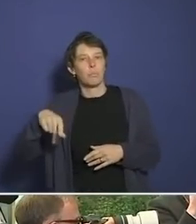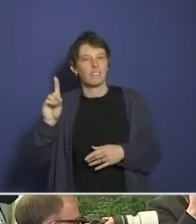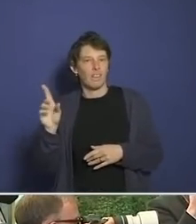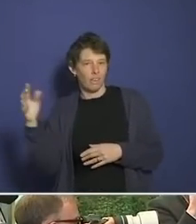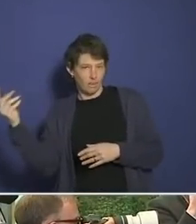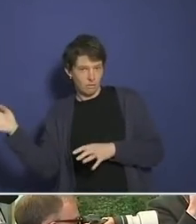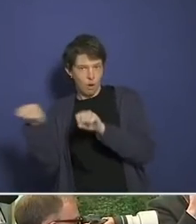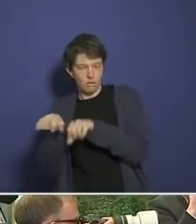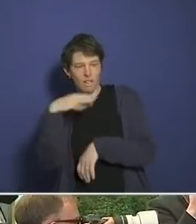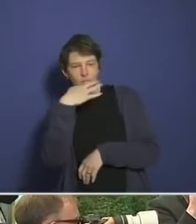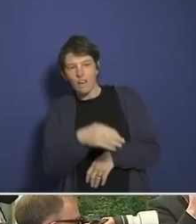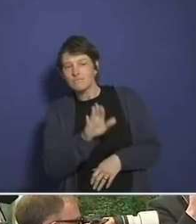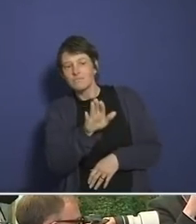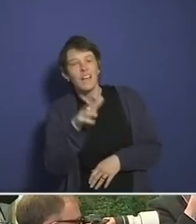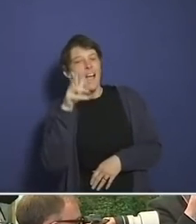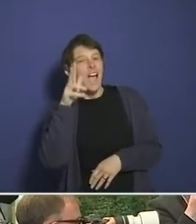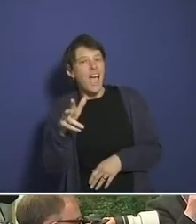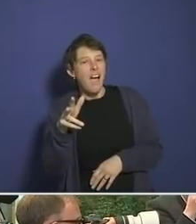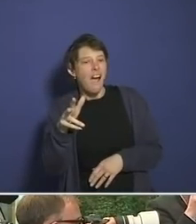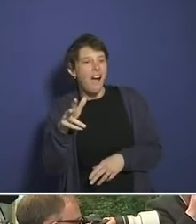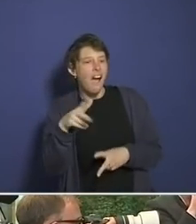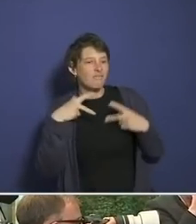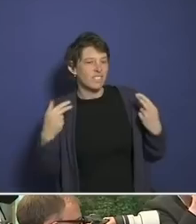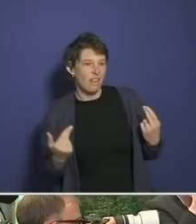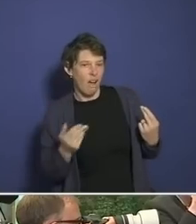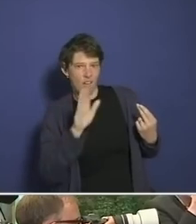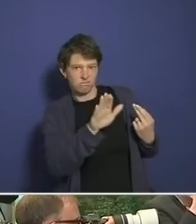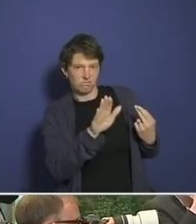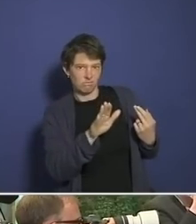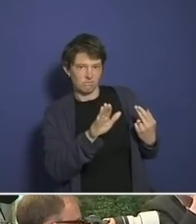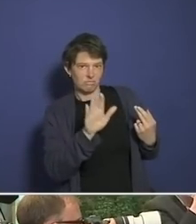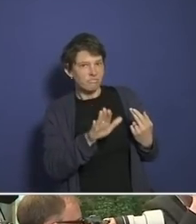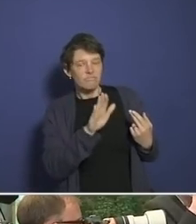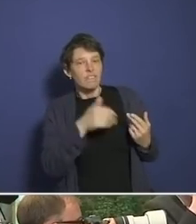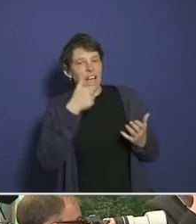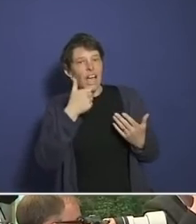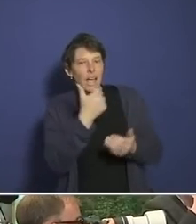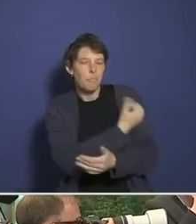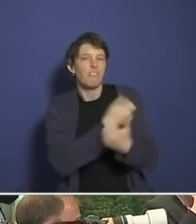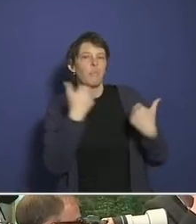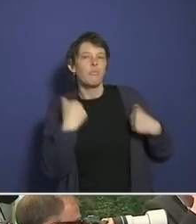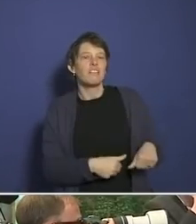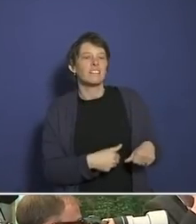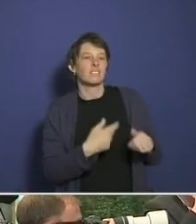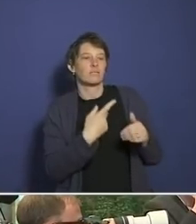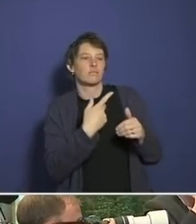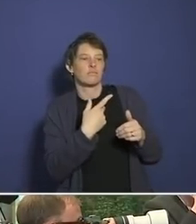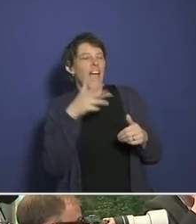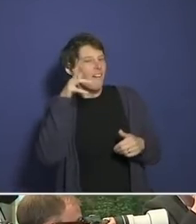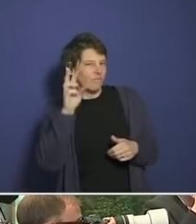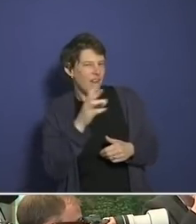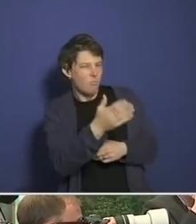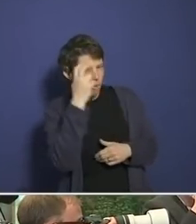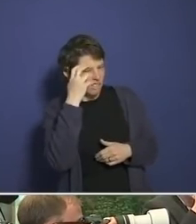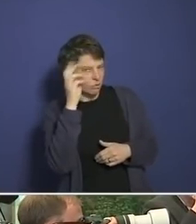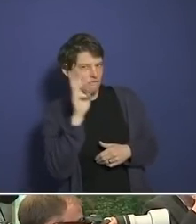Wieler, wie enttäuscht Sie das Scheitern der Impfpflicht? So heißt die Frage. Auch wieder ein schönes Framing. Die Journalisten heulen, dass